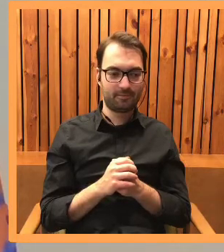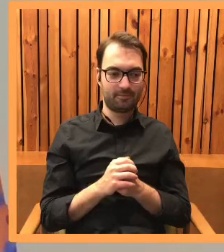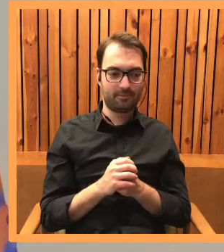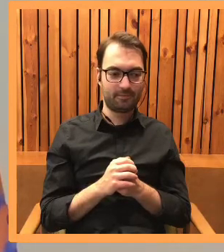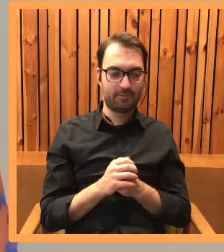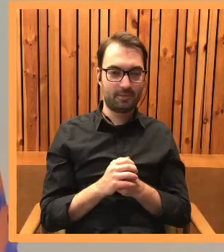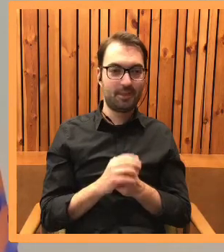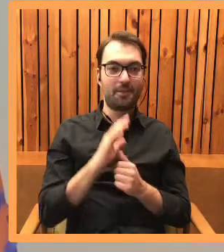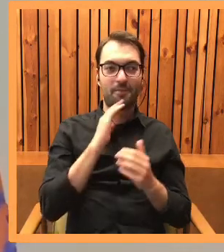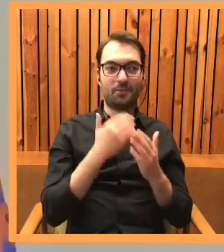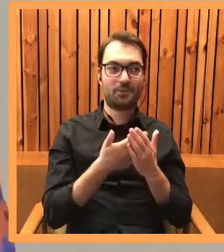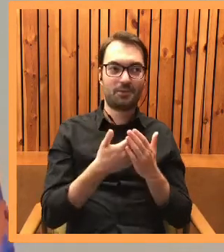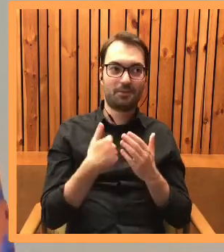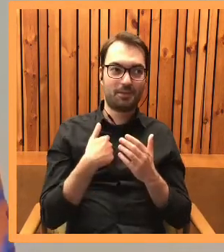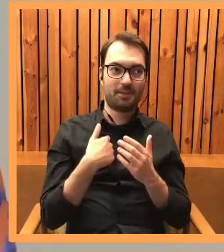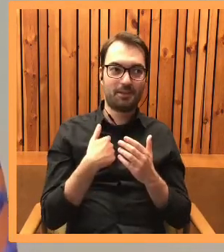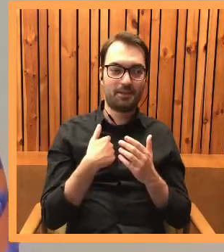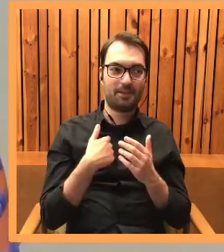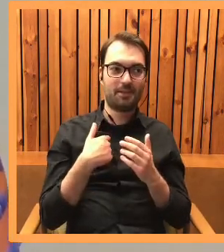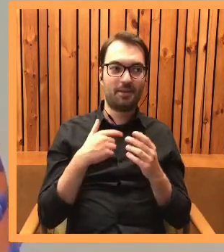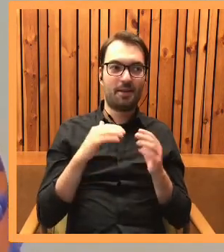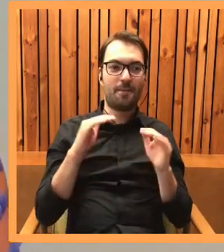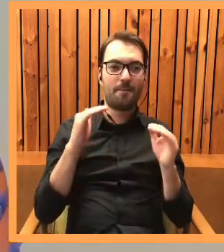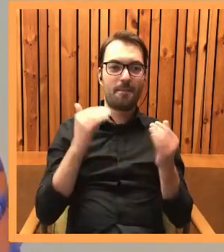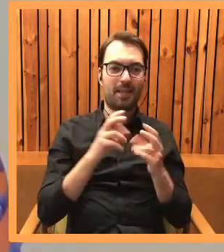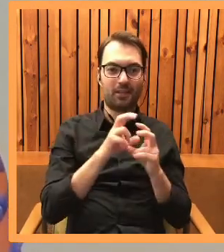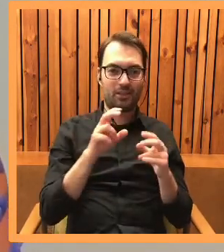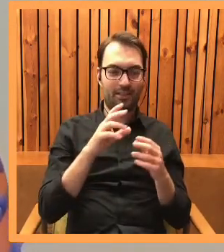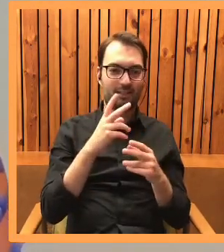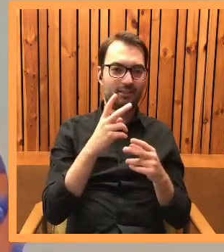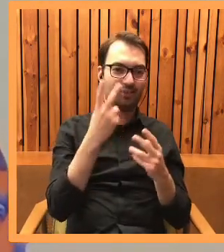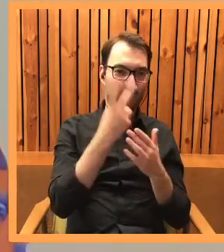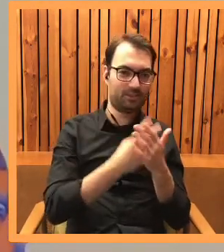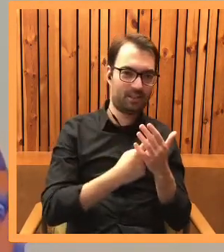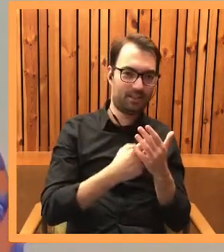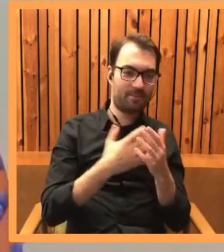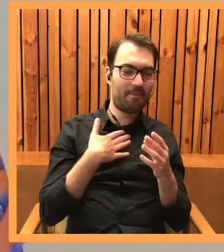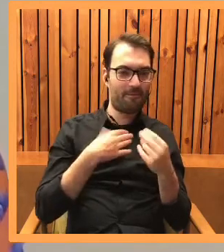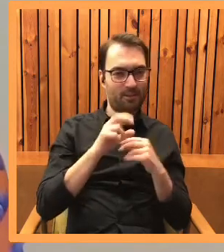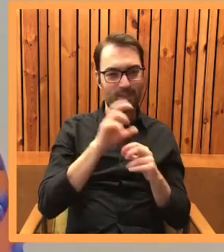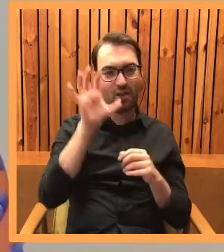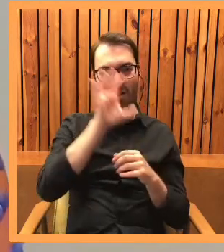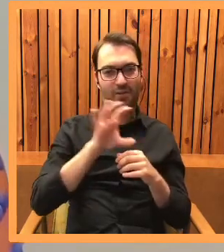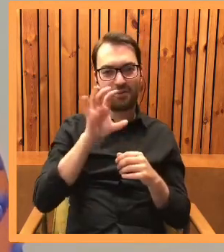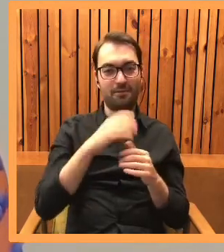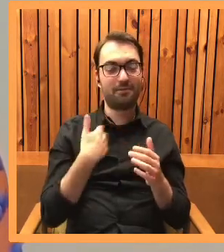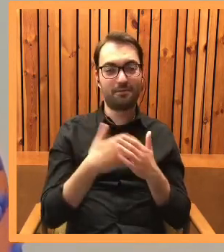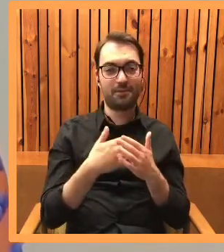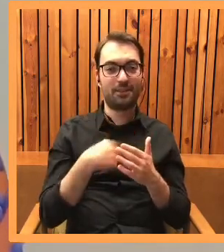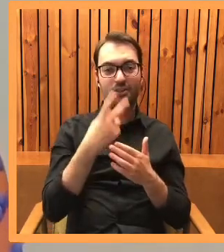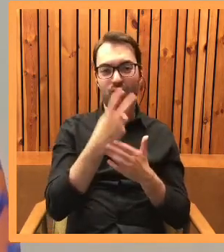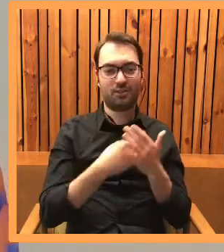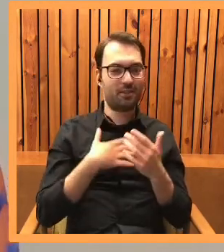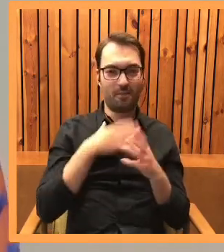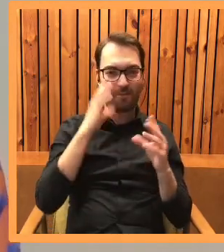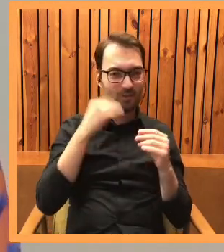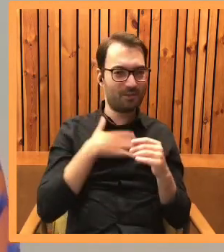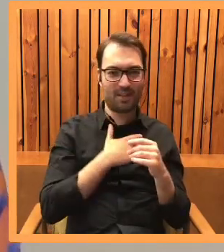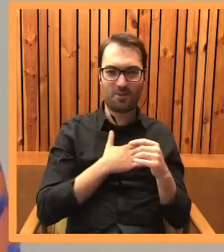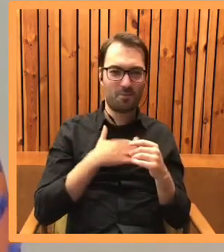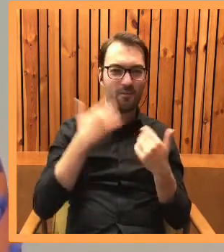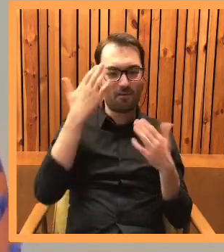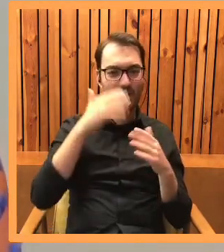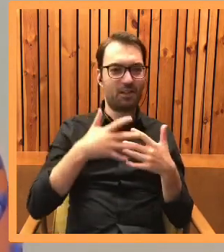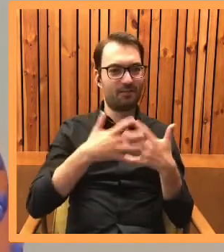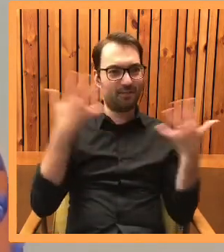To powiem szczerze, że ja mniej tego czasu mam na czytanie niż na oglądanie, bo czytać nie lubię wieczorem, raczej